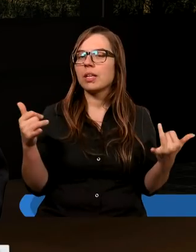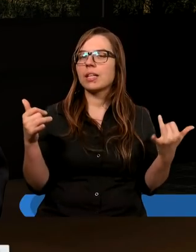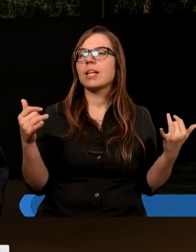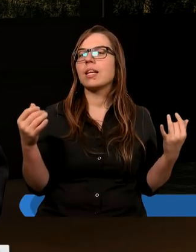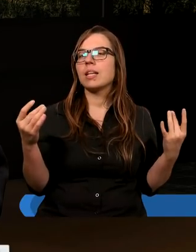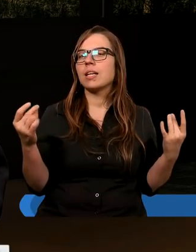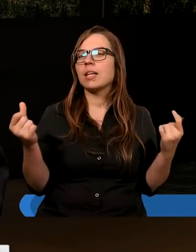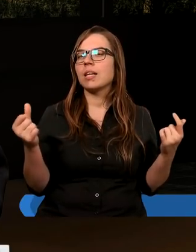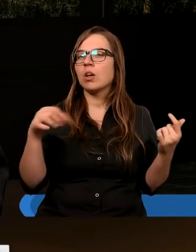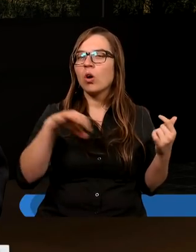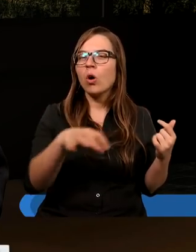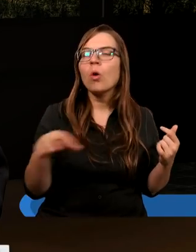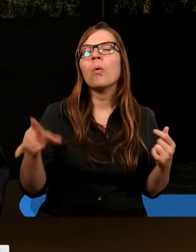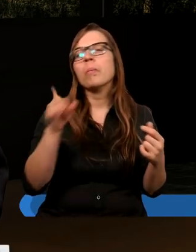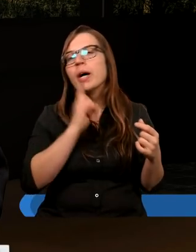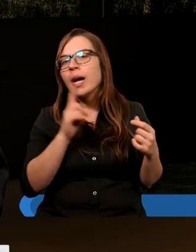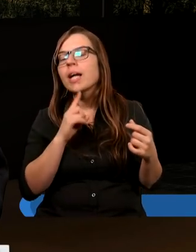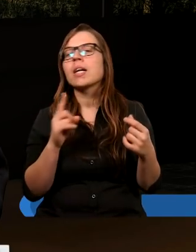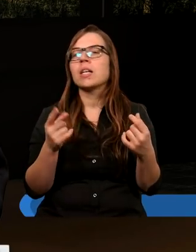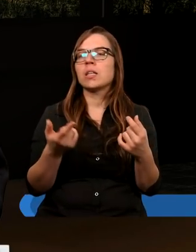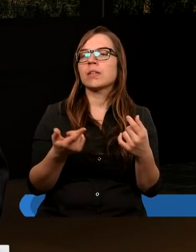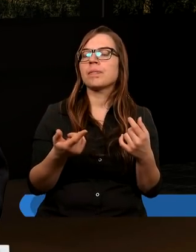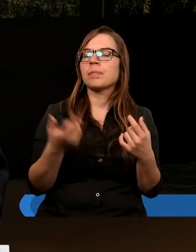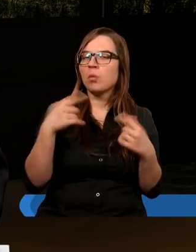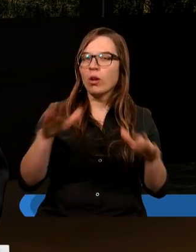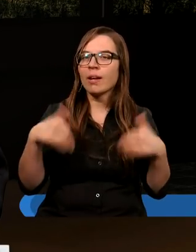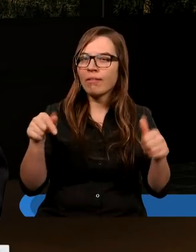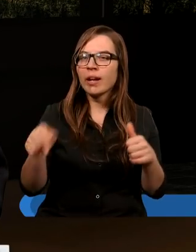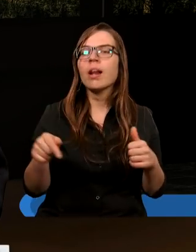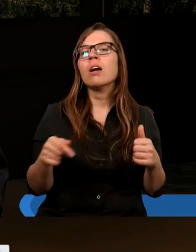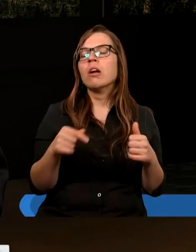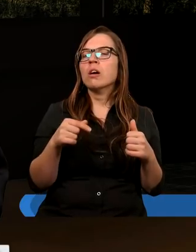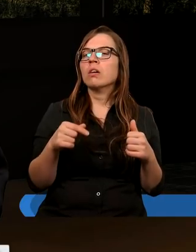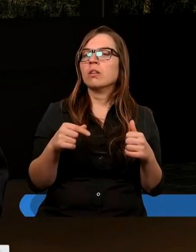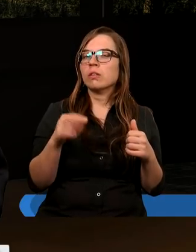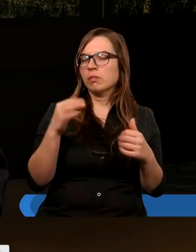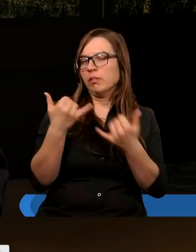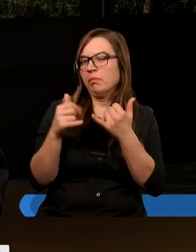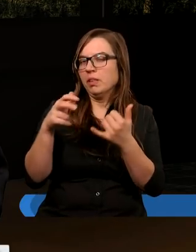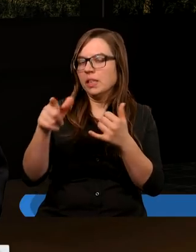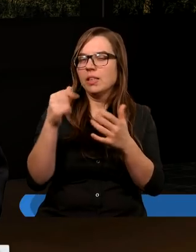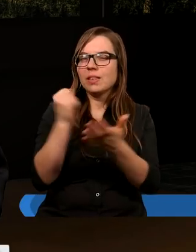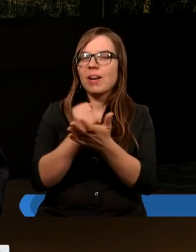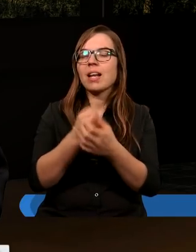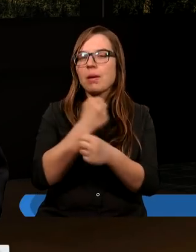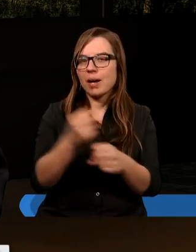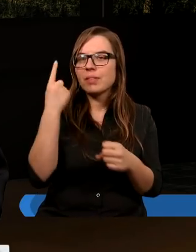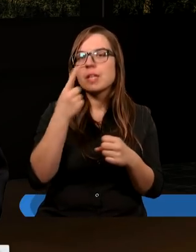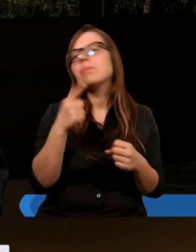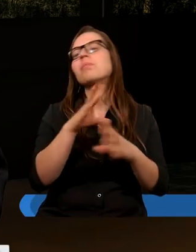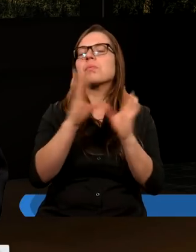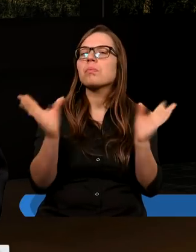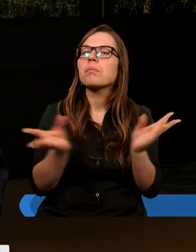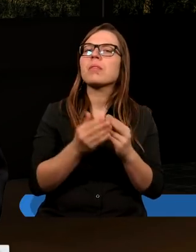ugrupowań religijnych. Pod tym względem, gdy chodzi o zbawienie, mówimy, że